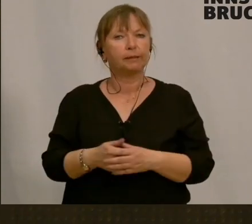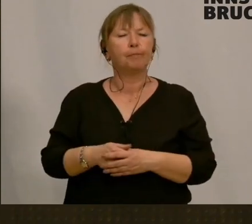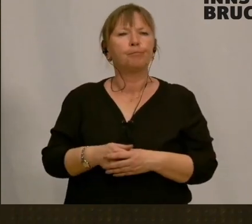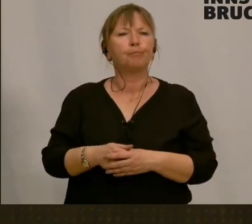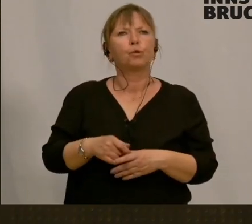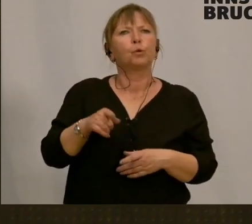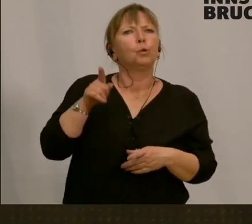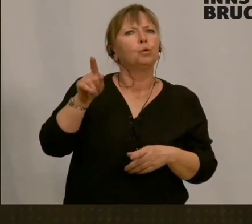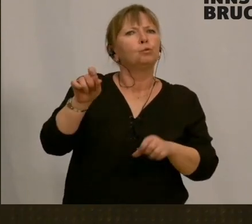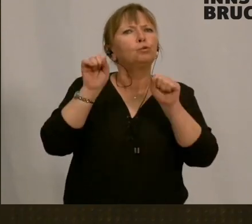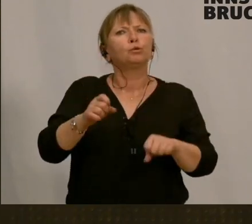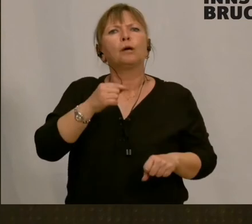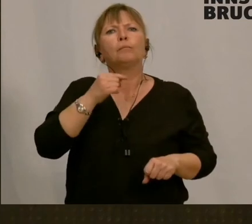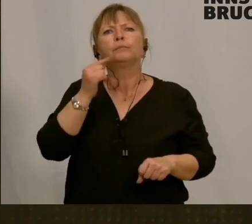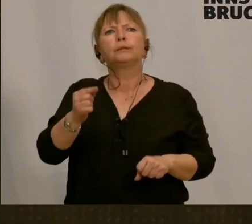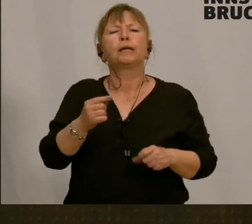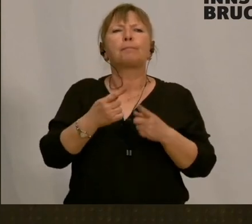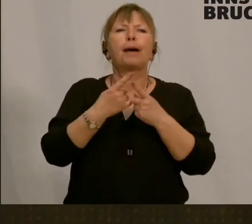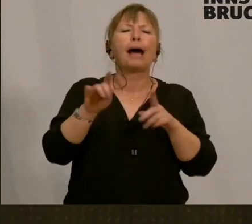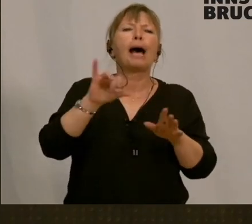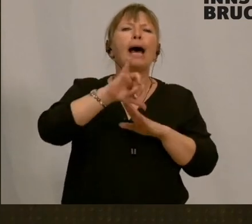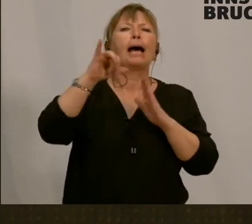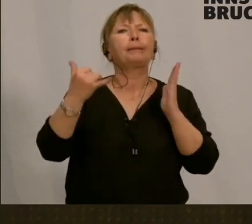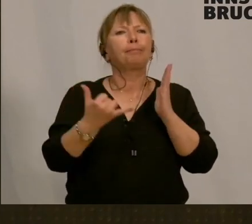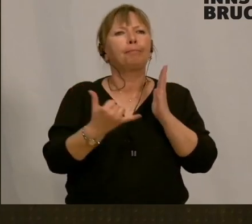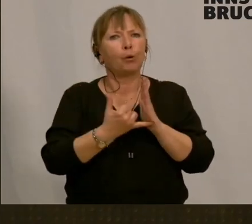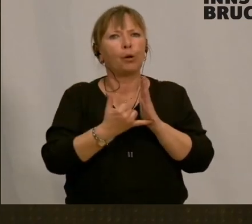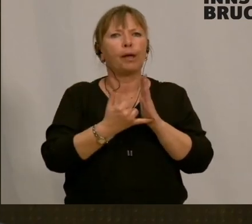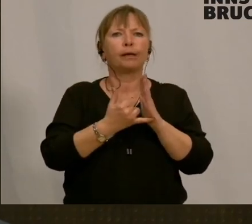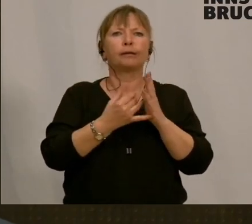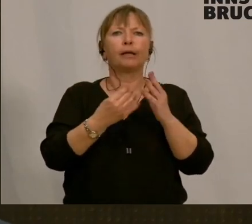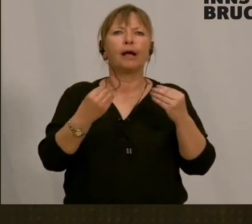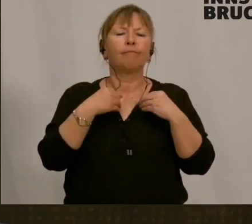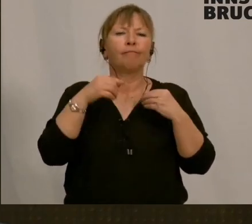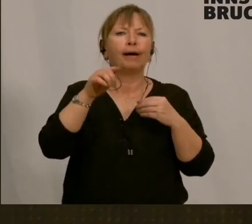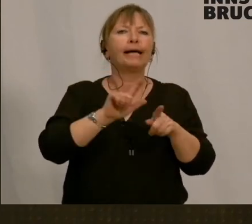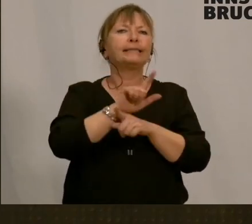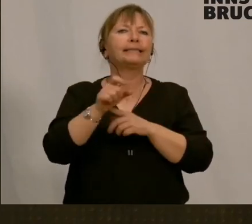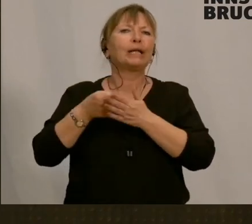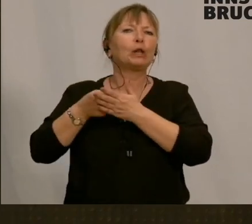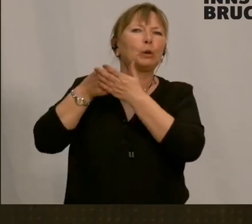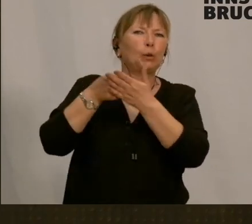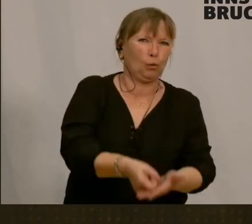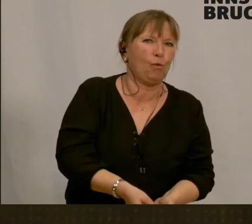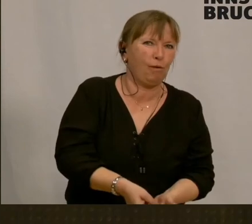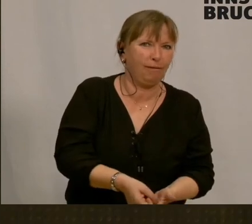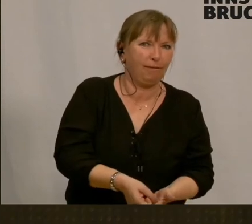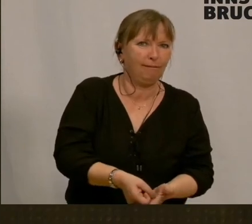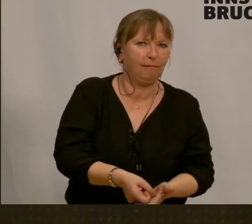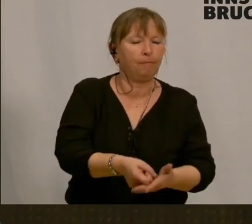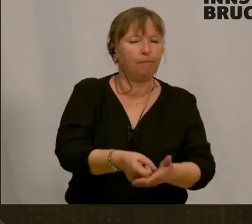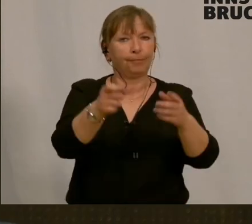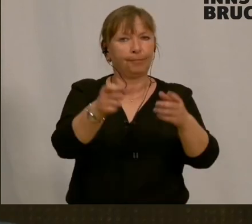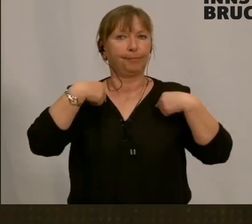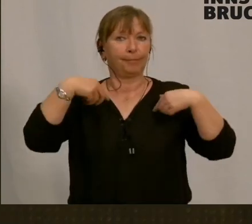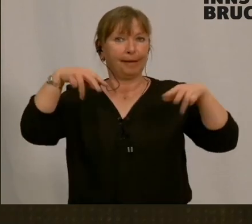Projekten, ganz ausschlaggebend bei der Sache, war der Zeitdruck. Hier darf ich Folgendes zitieren